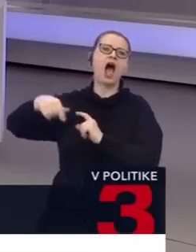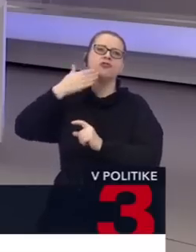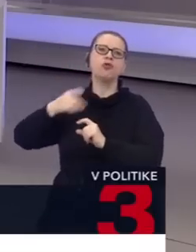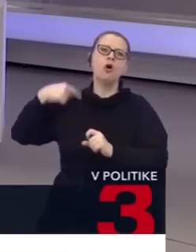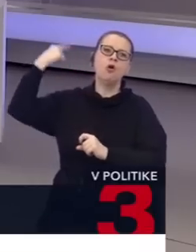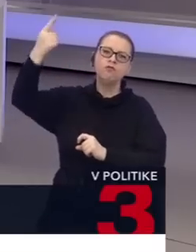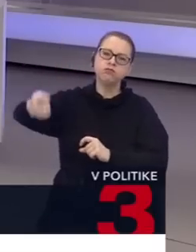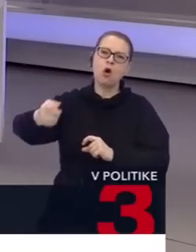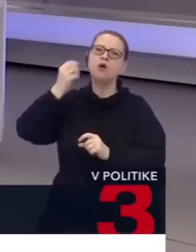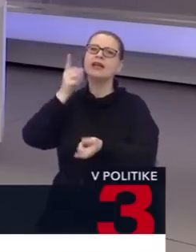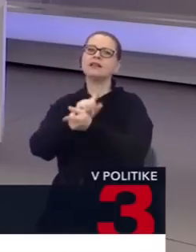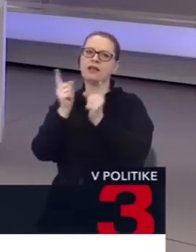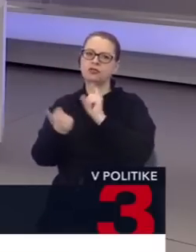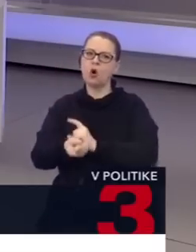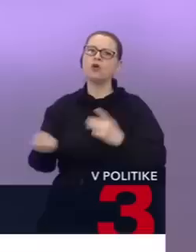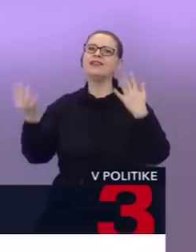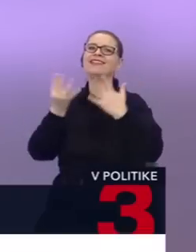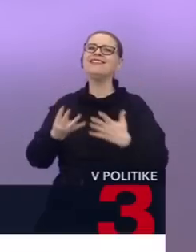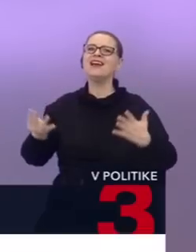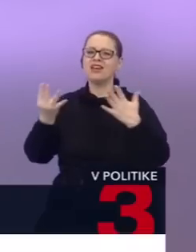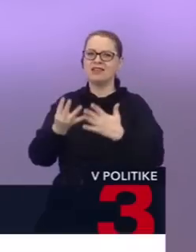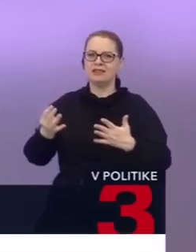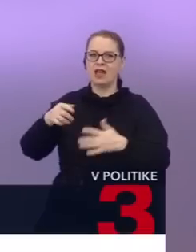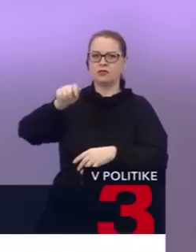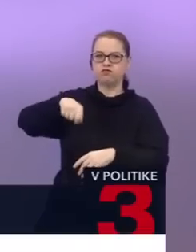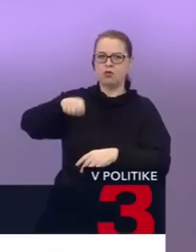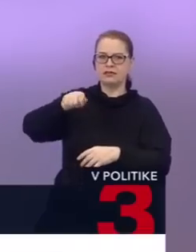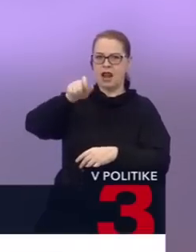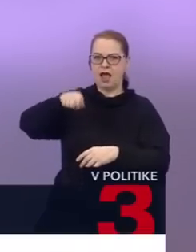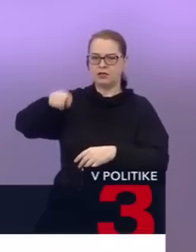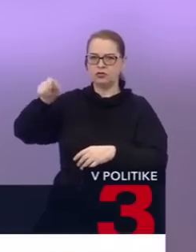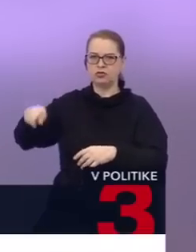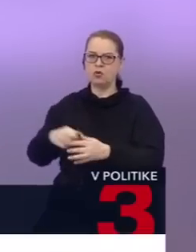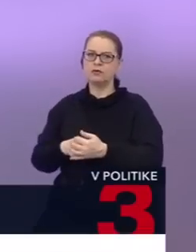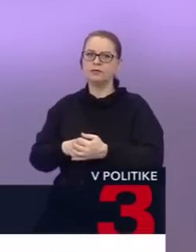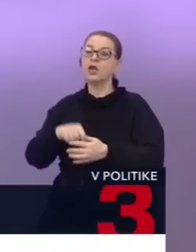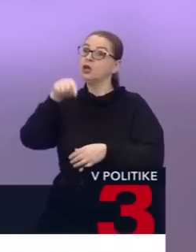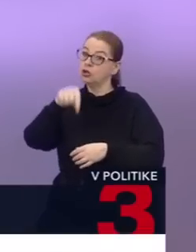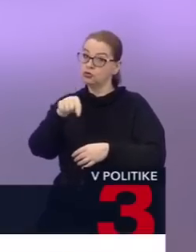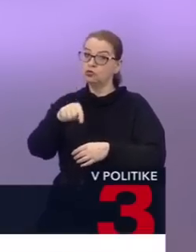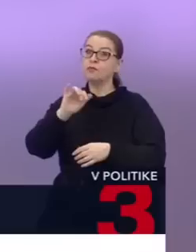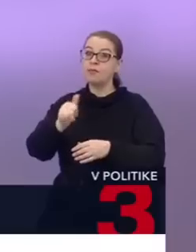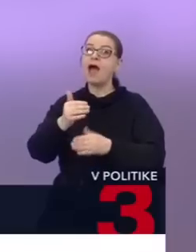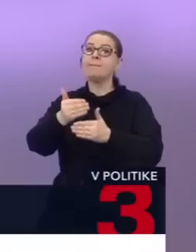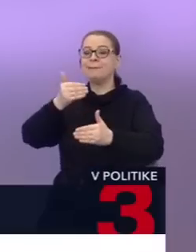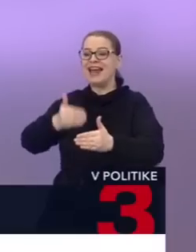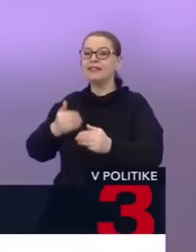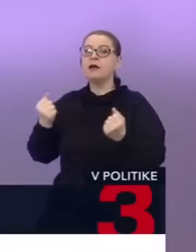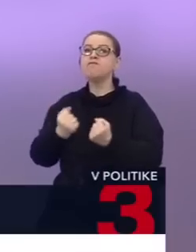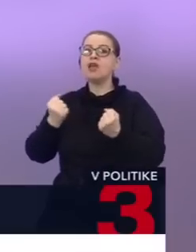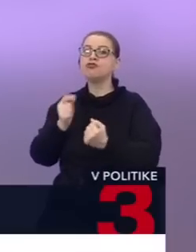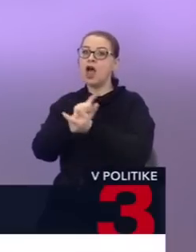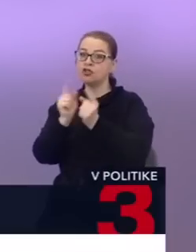tom dohodne 90 poslancov. Čiže opäť ústavná väčšina. Na tom je predbežná dohoda, ale to bude ešte predmetom